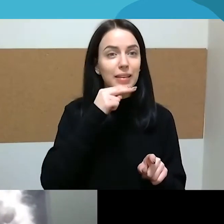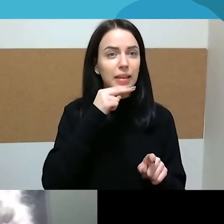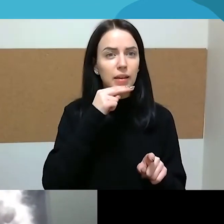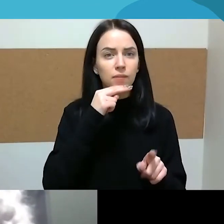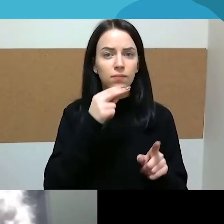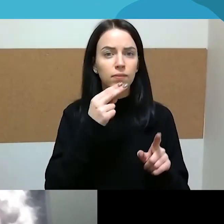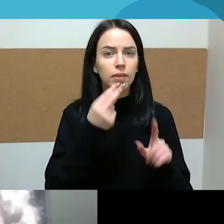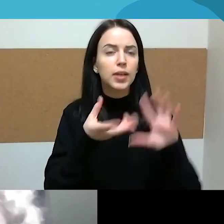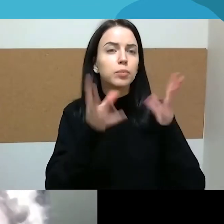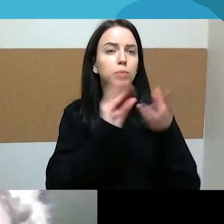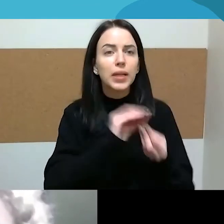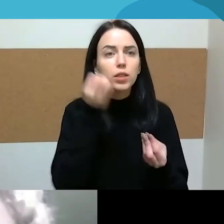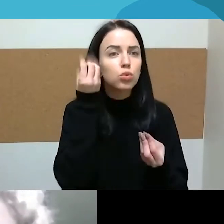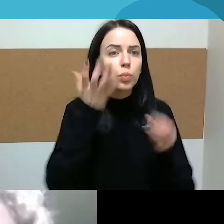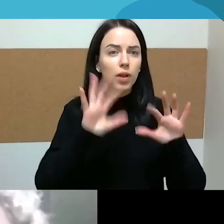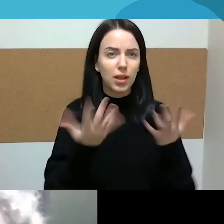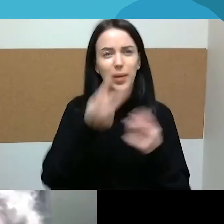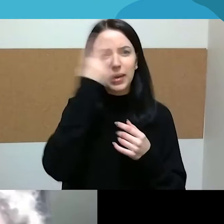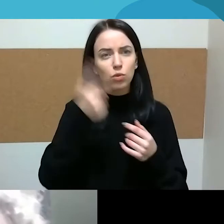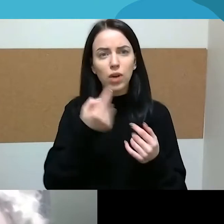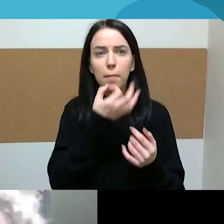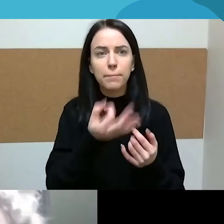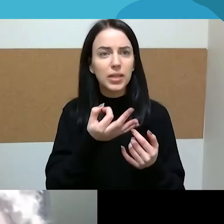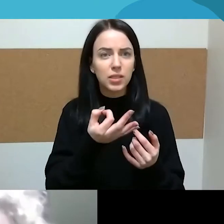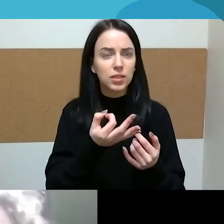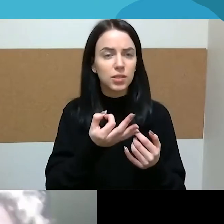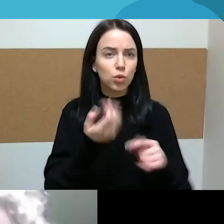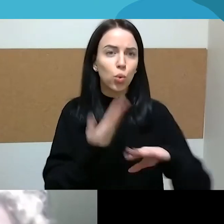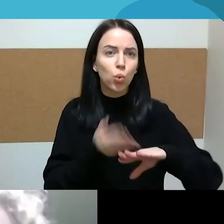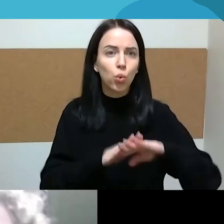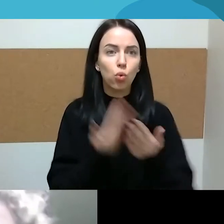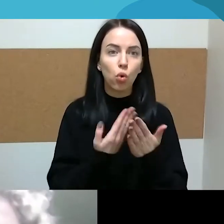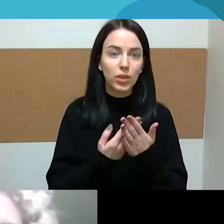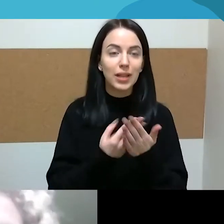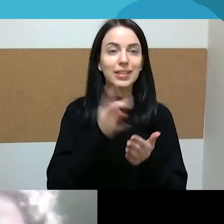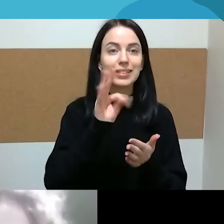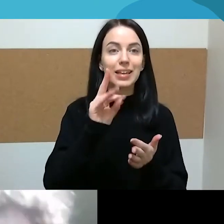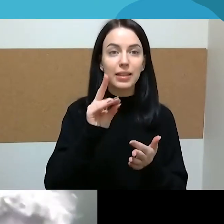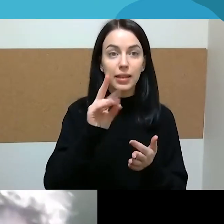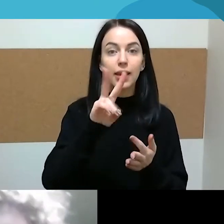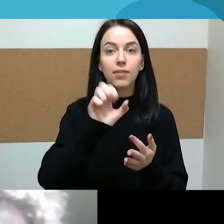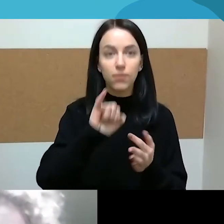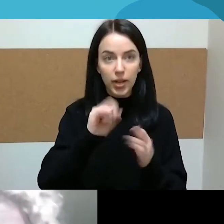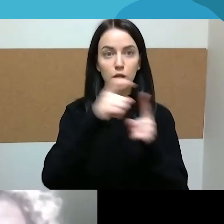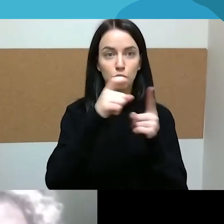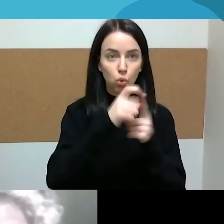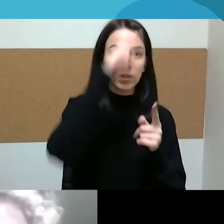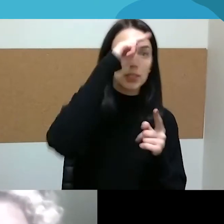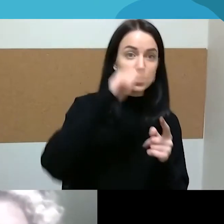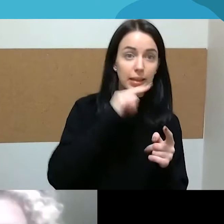nu, lietuvių kalba gal sunku išsireišti, nes tėvai tai yra ir mamos ir tėčiai, bet šiuo atveju mes kalbam apie vyriškos lities tėvos.